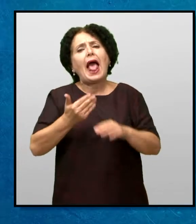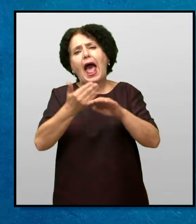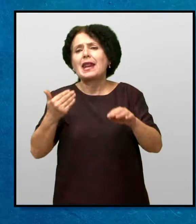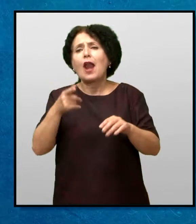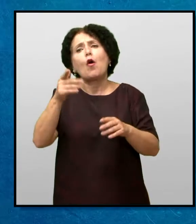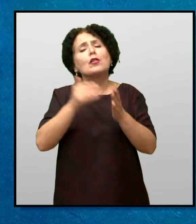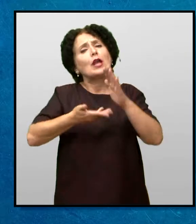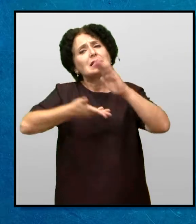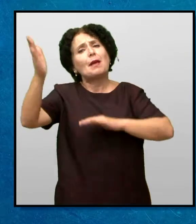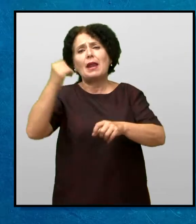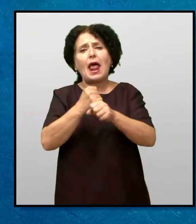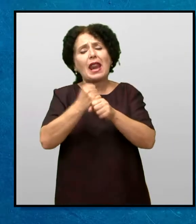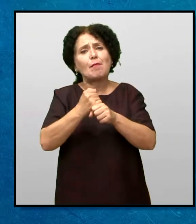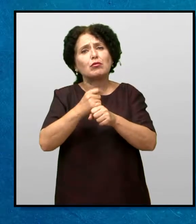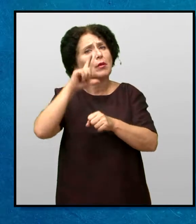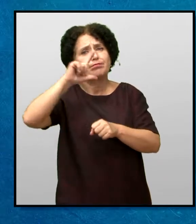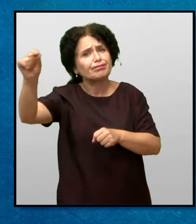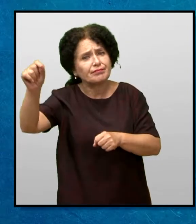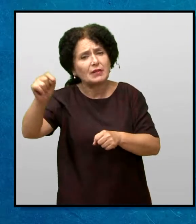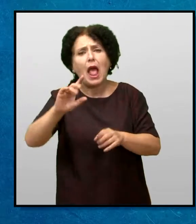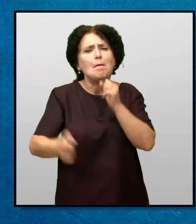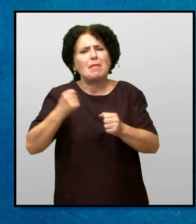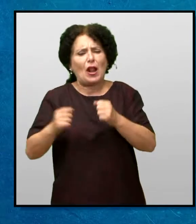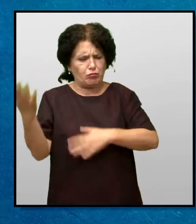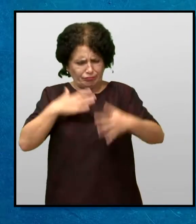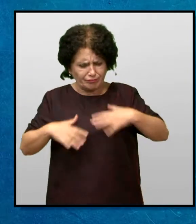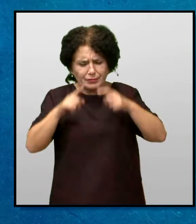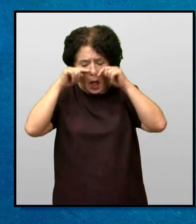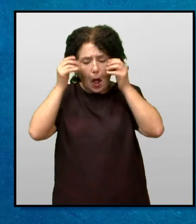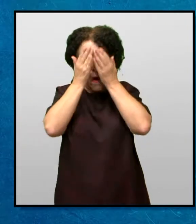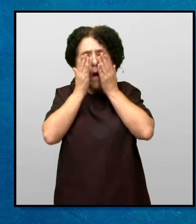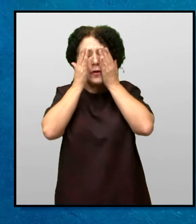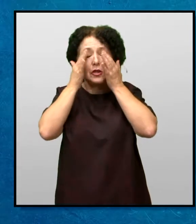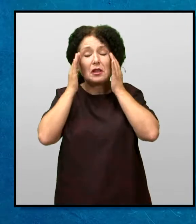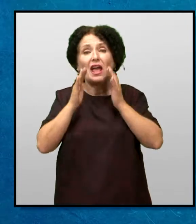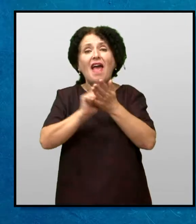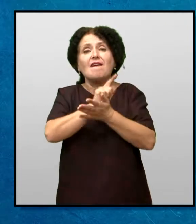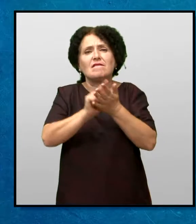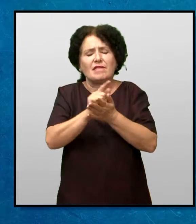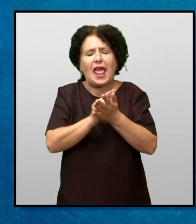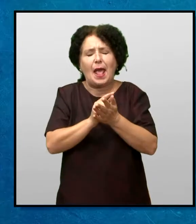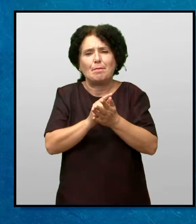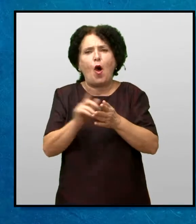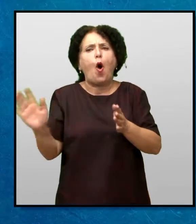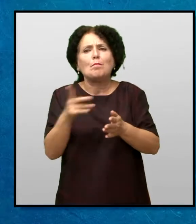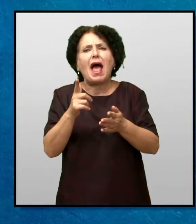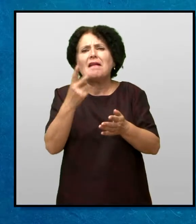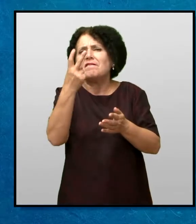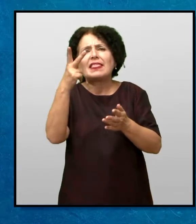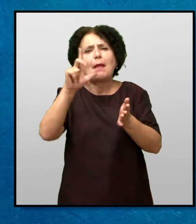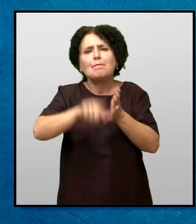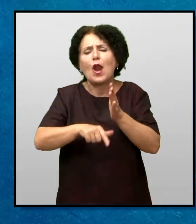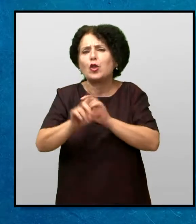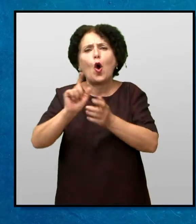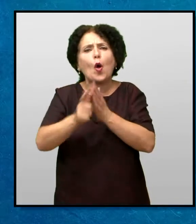станува рано и наскоро ке замине на работа Мери бргу стана и ги протри очите Времето на вистина дојде и по неколку